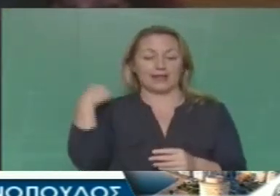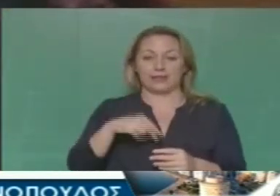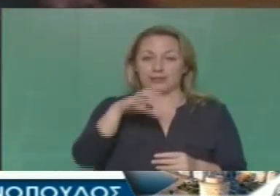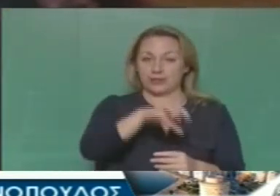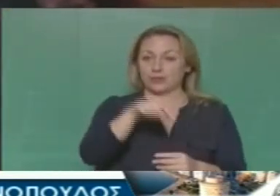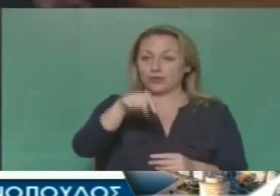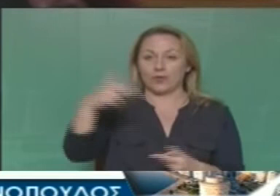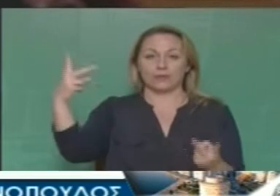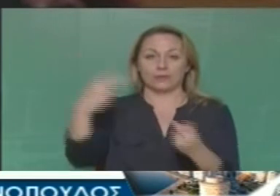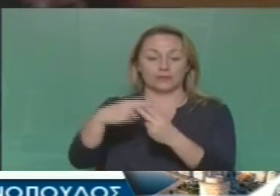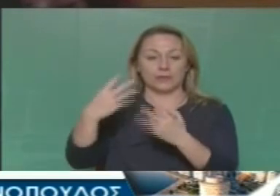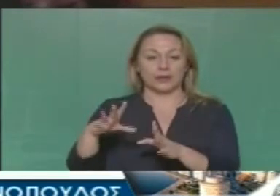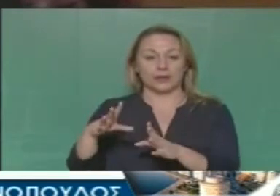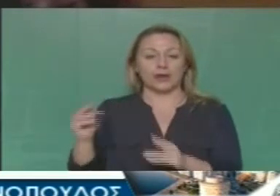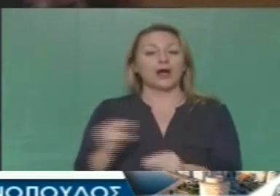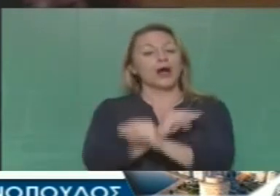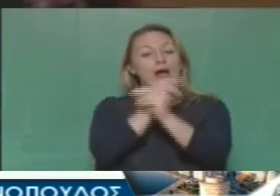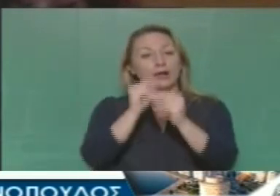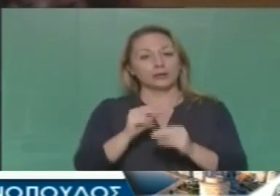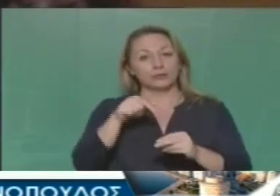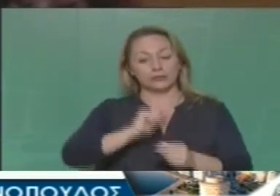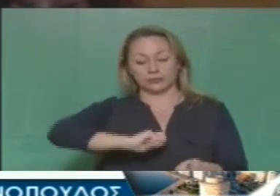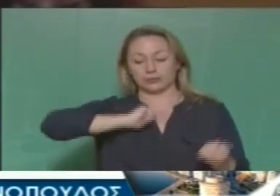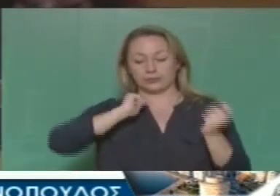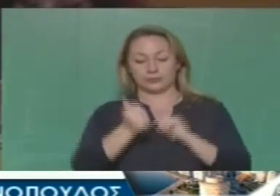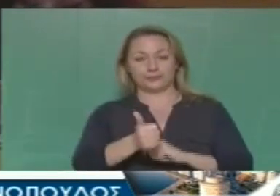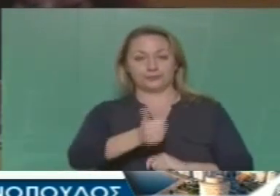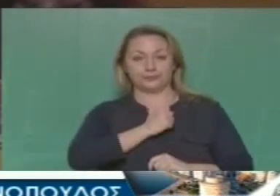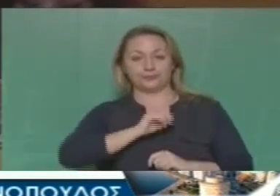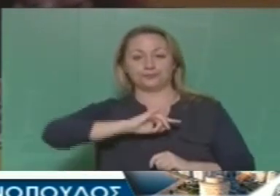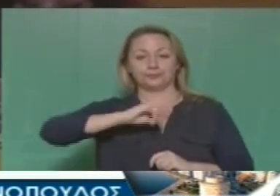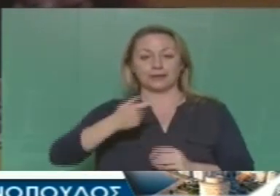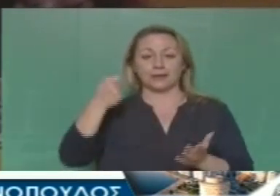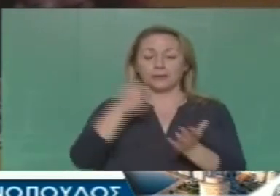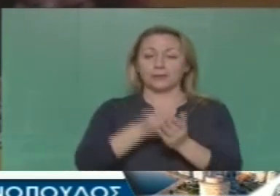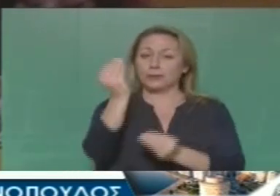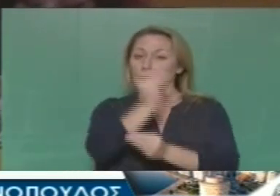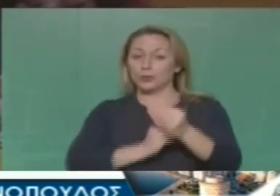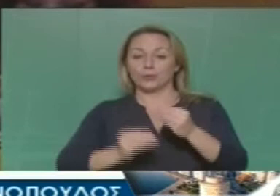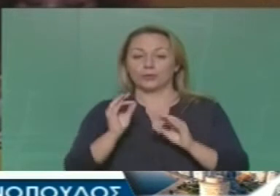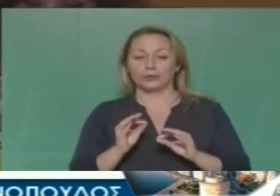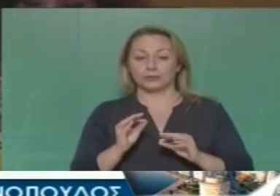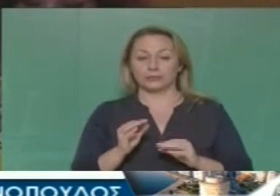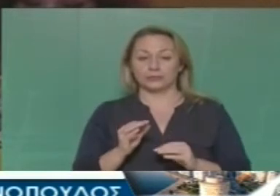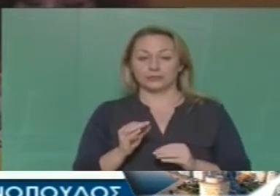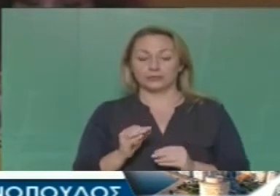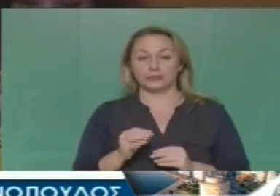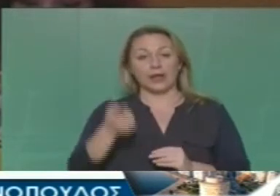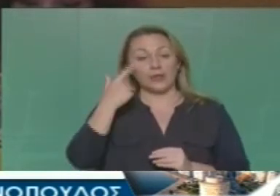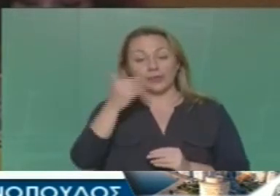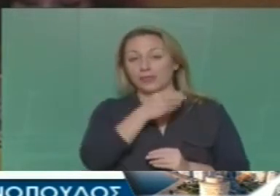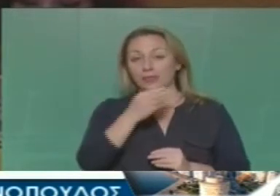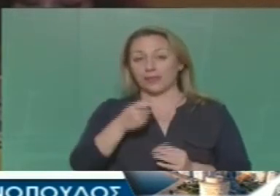διοίκησης και καλεί πλέον είτε σε διεδικοποίησεις, είτε σε αύξηση τελών κτλ. Θα δούμε για τις μειώσεις των τελών